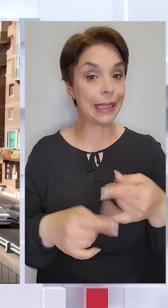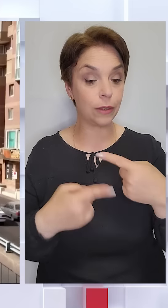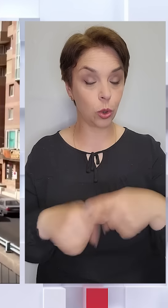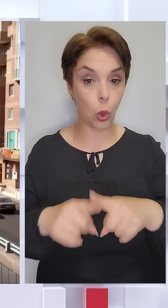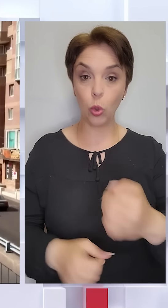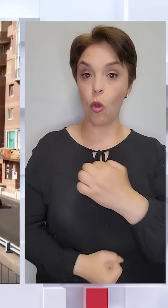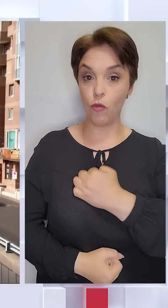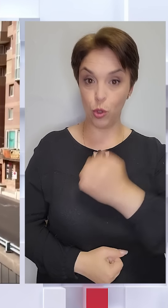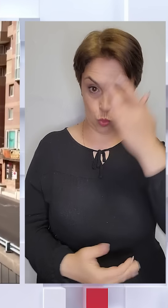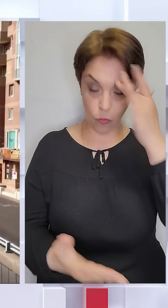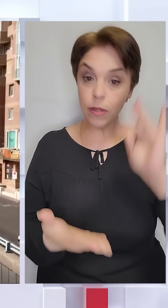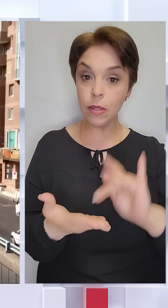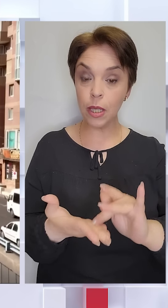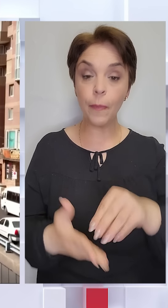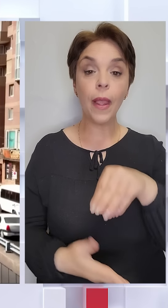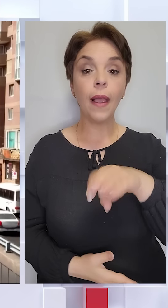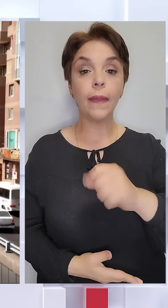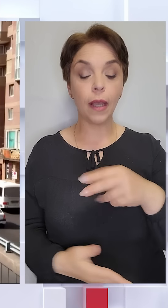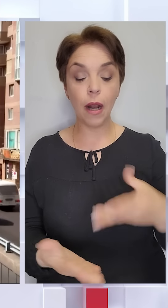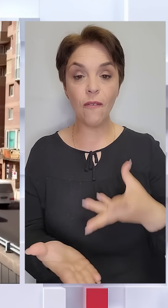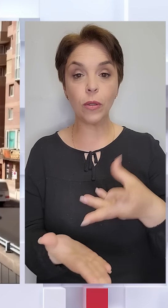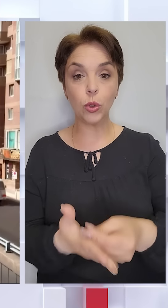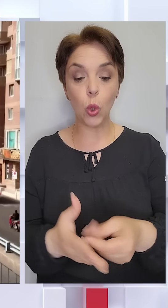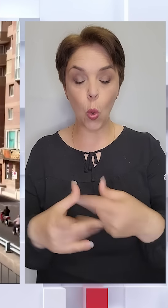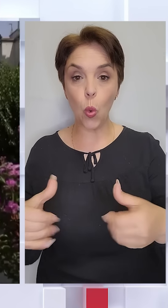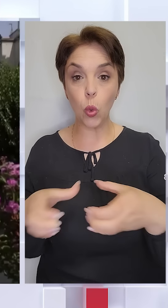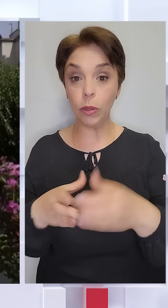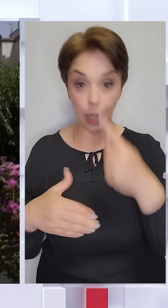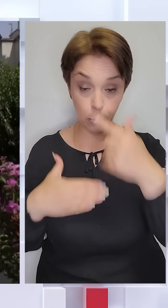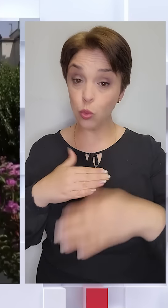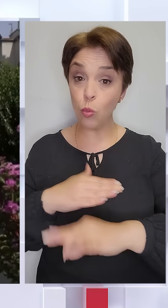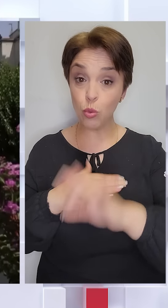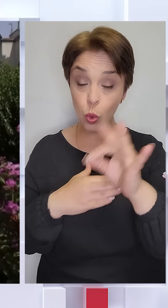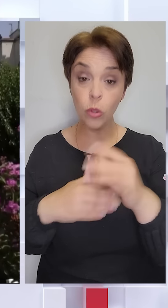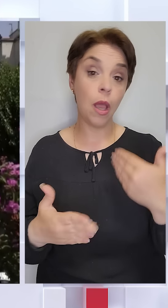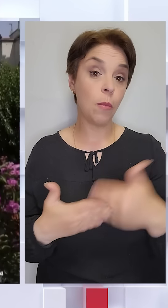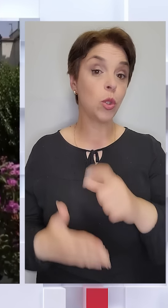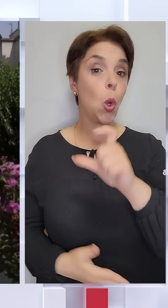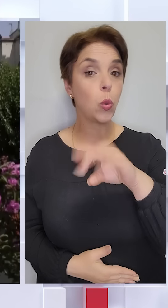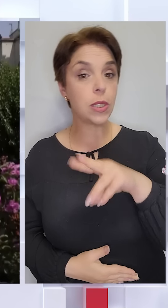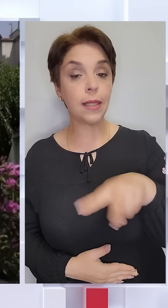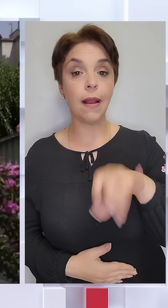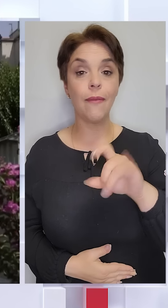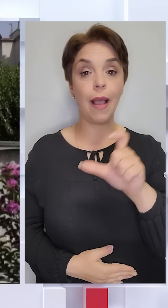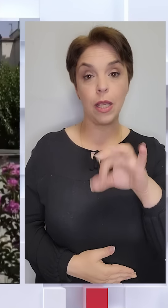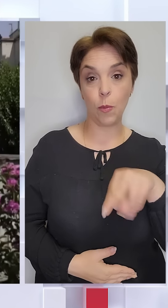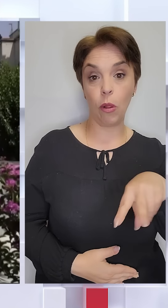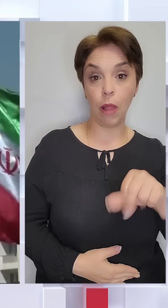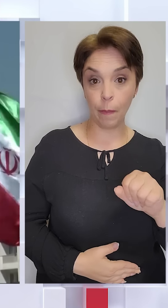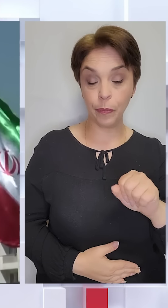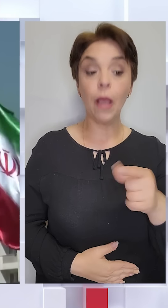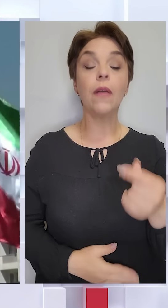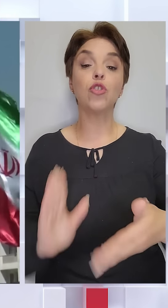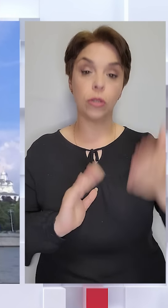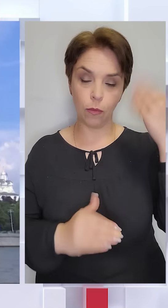військових цілях. Тегеран фінансує проксіогрупування на Близькому Сході, як Отхусити та Ліванська Хезболла. І вже